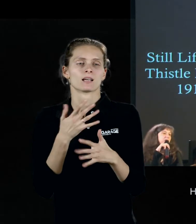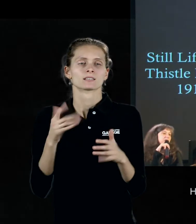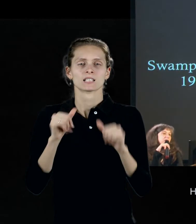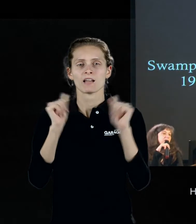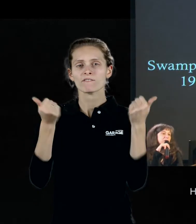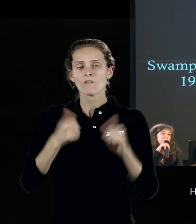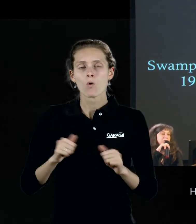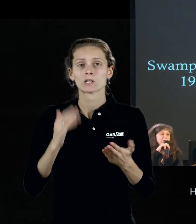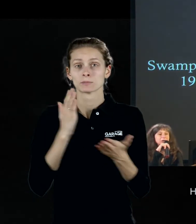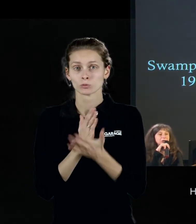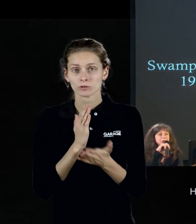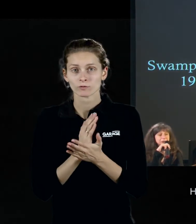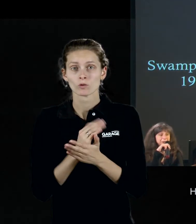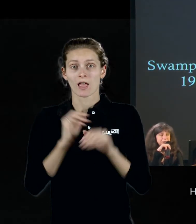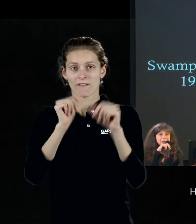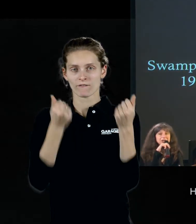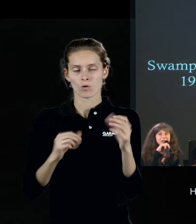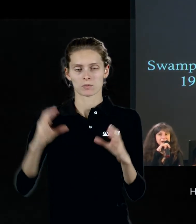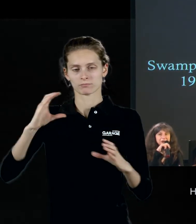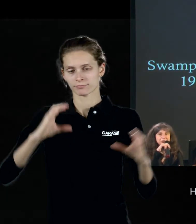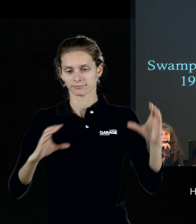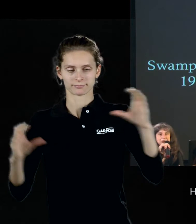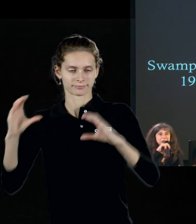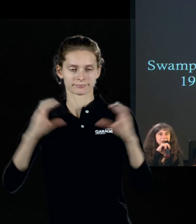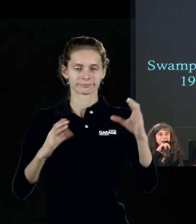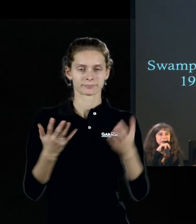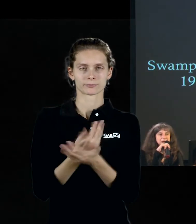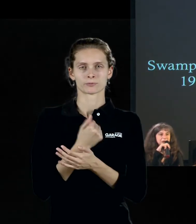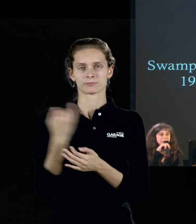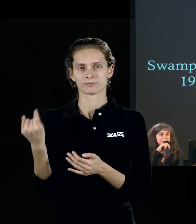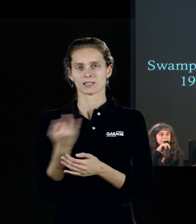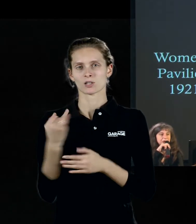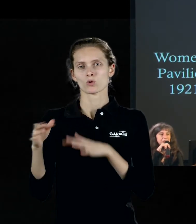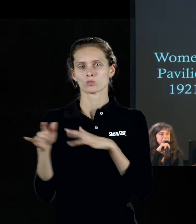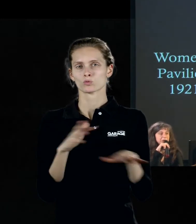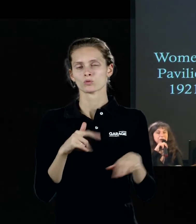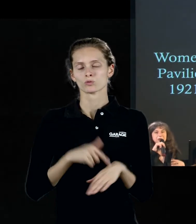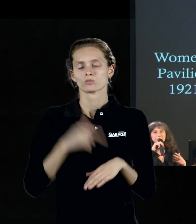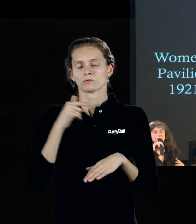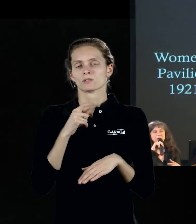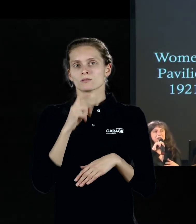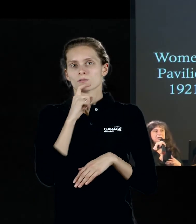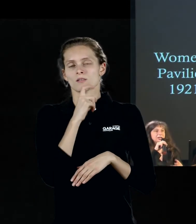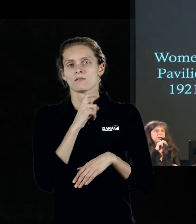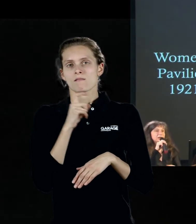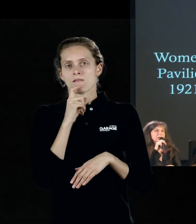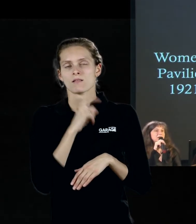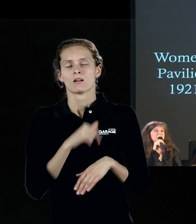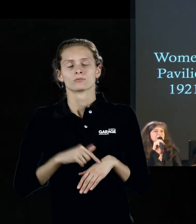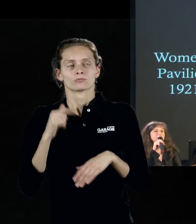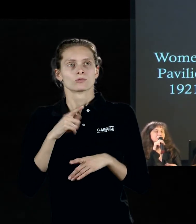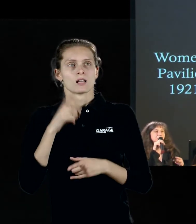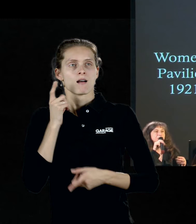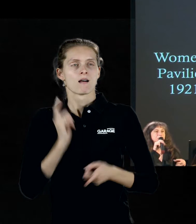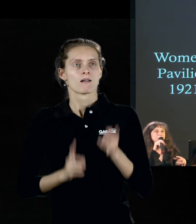они опять-таки складываются в достаточно сказочные сюжеты. Вот эта сказочность как ощущение эфемерности, как ощущение реальности